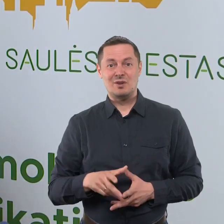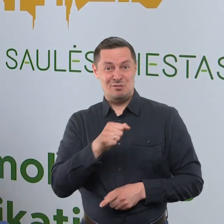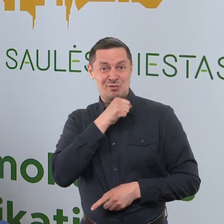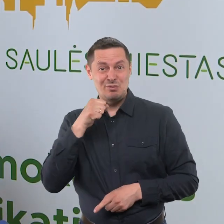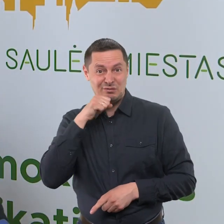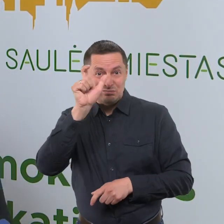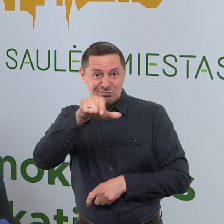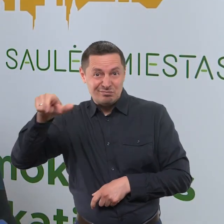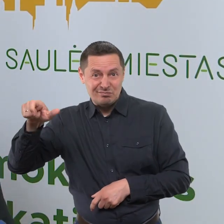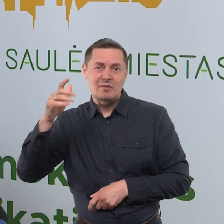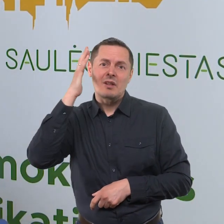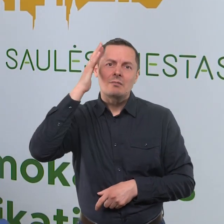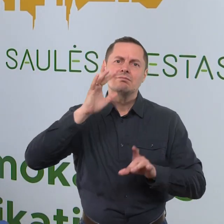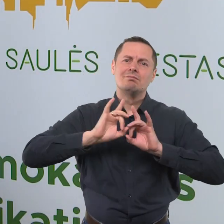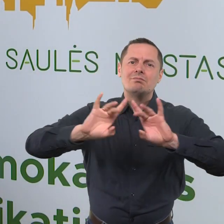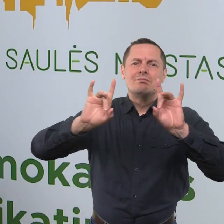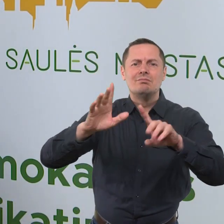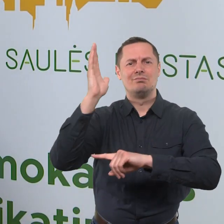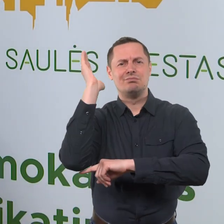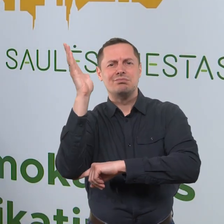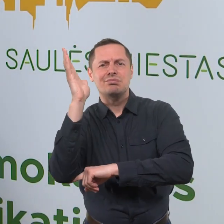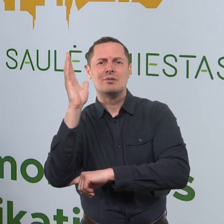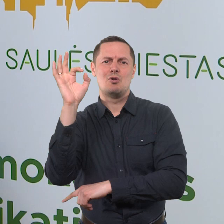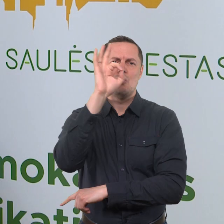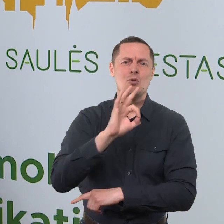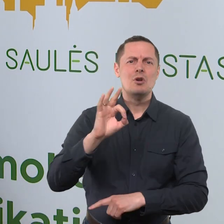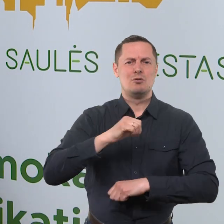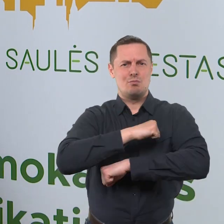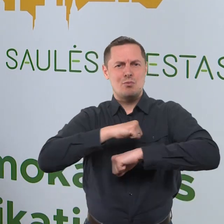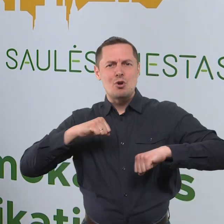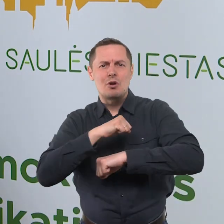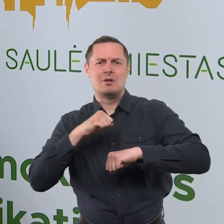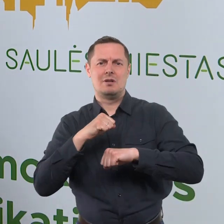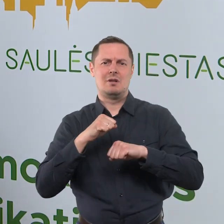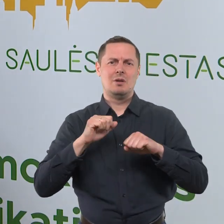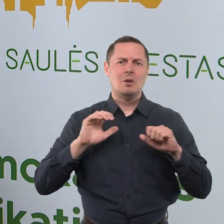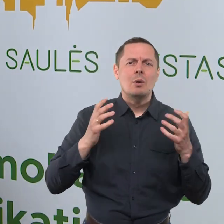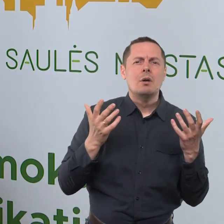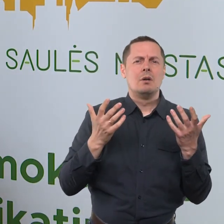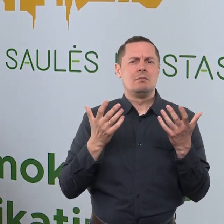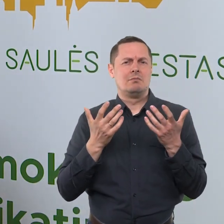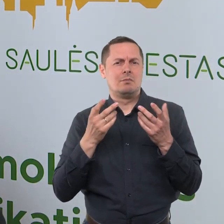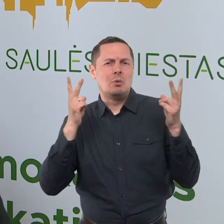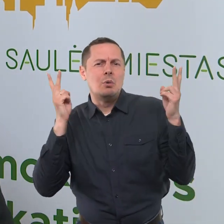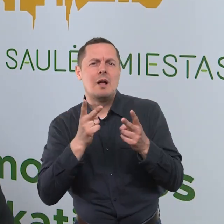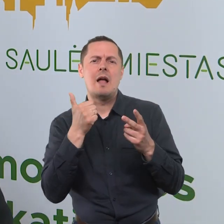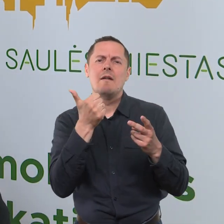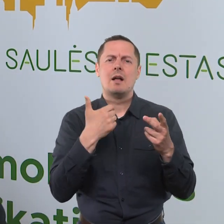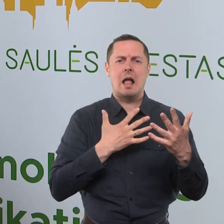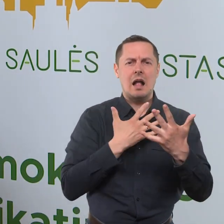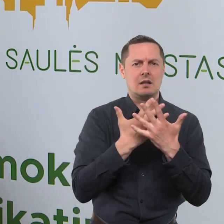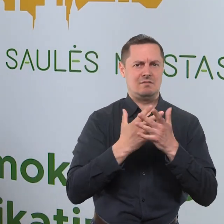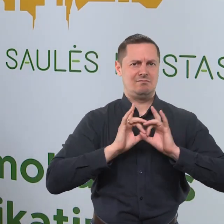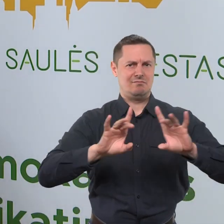vykdomi teoriniai užsiemimai, kuriu metu lektoriai supažindinti su fizinio reštingumo